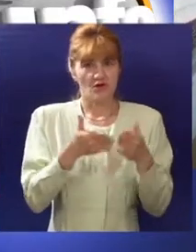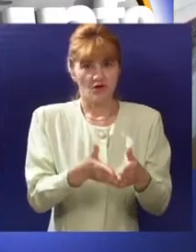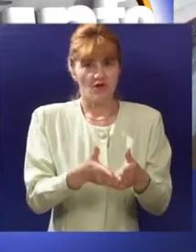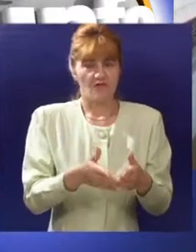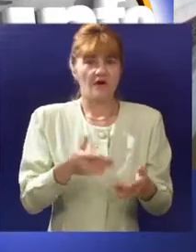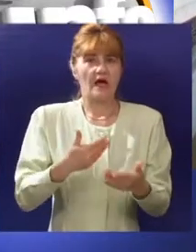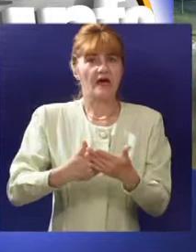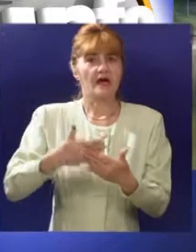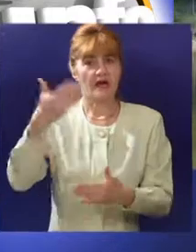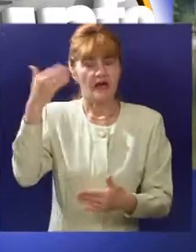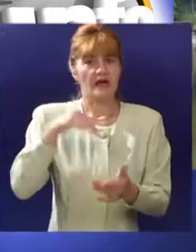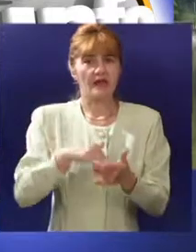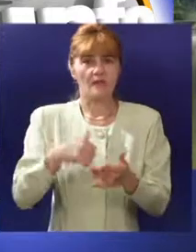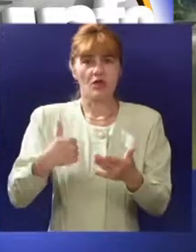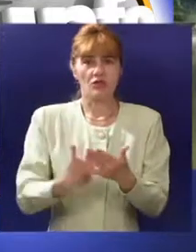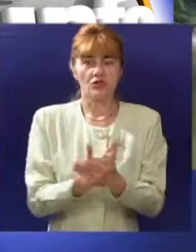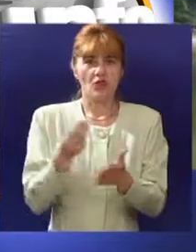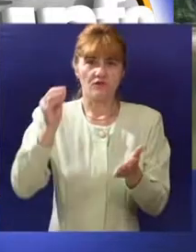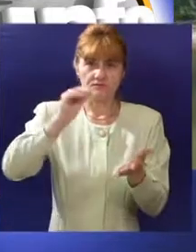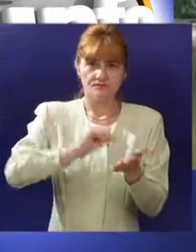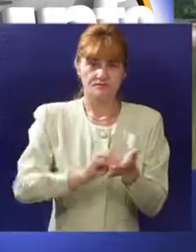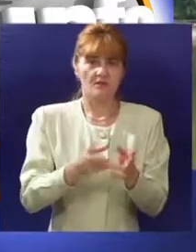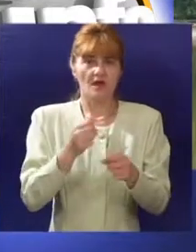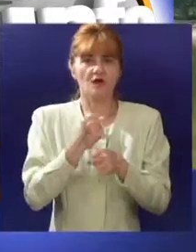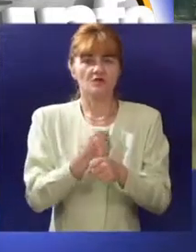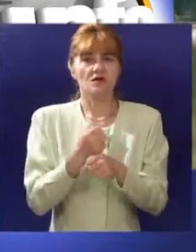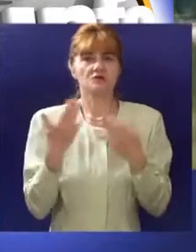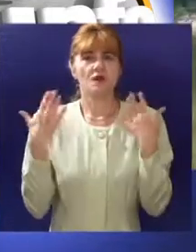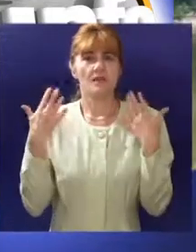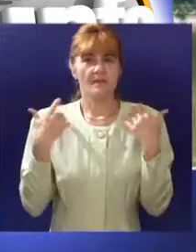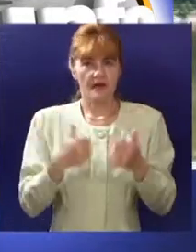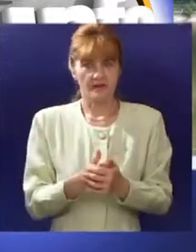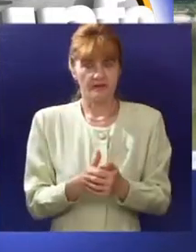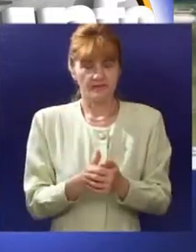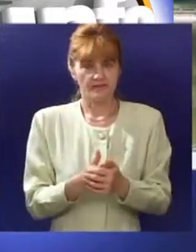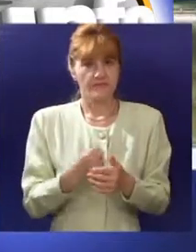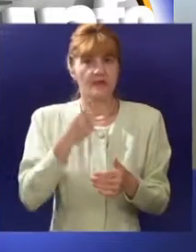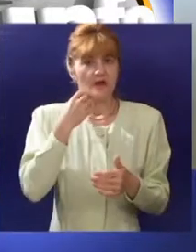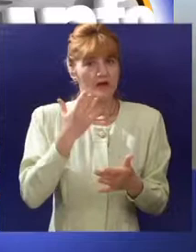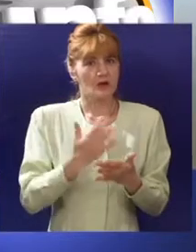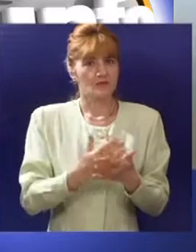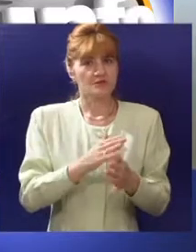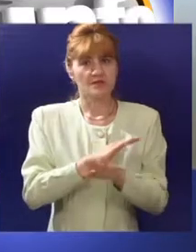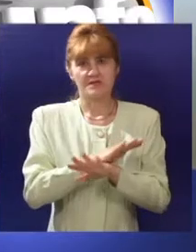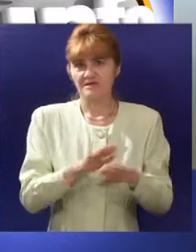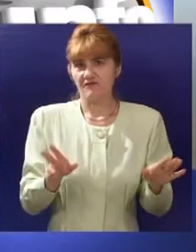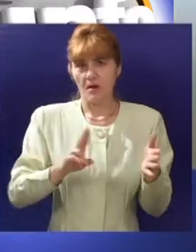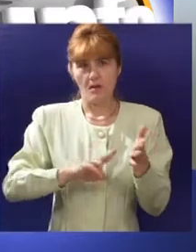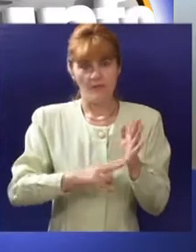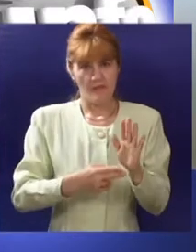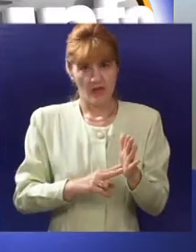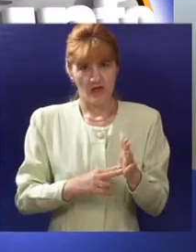ove studije, grad treba da donese novu odluku o zaštiti parka prirode Palić. Ukoliko sve bude teklo po planu, pred